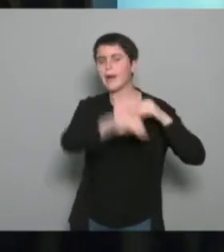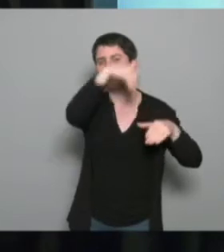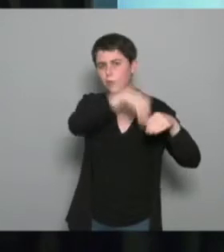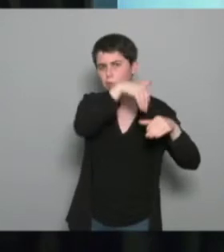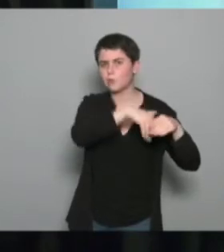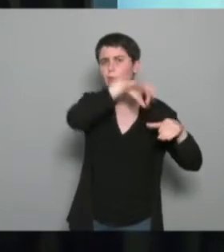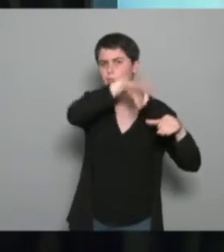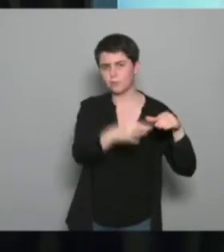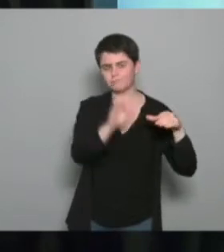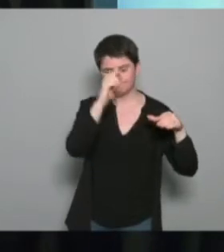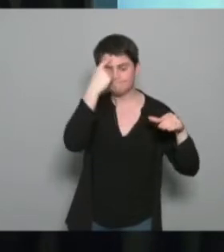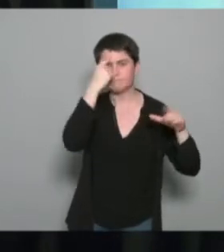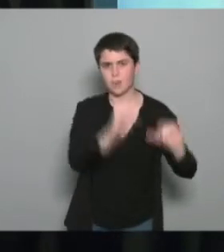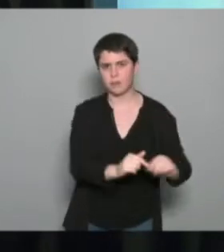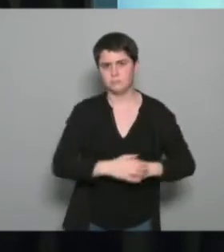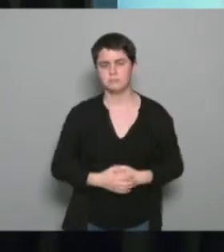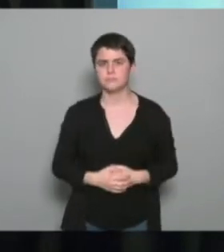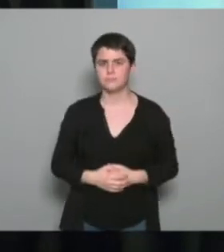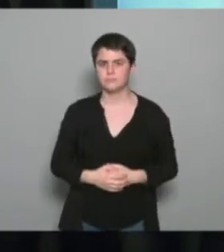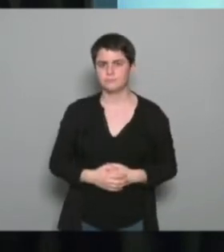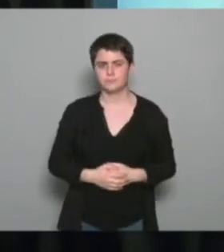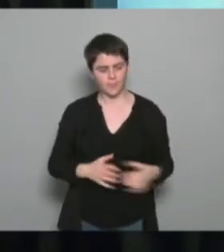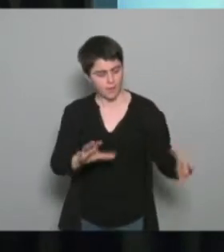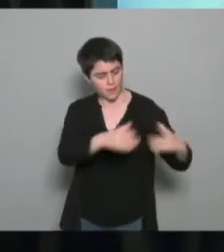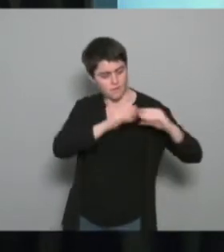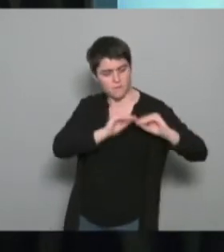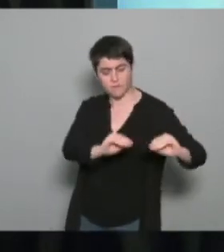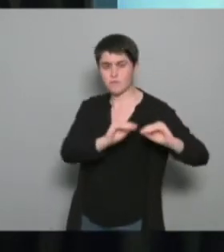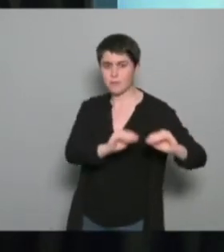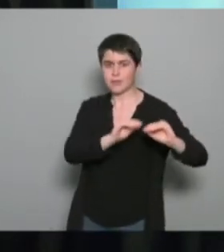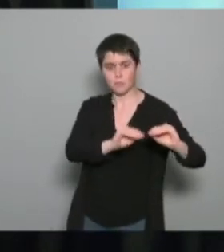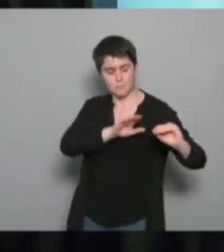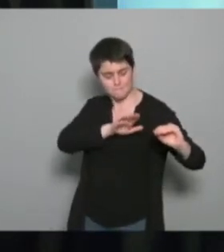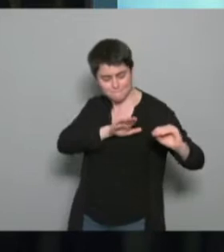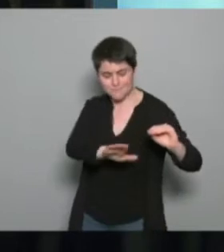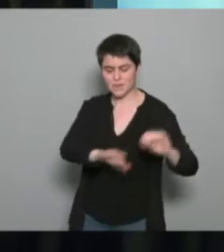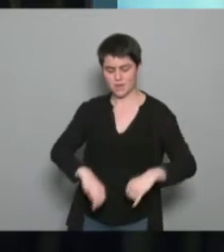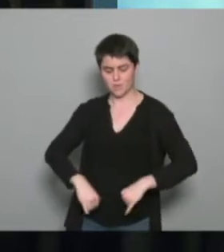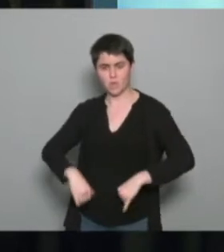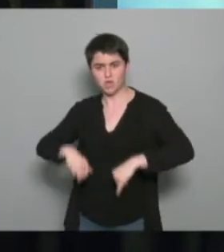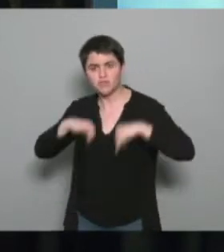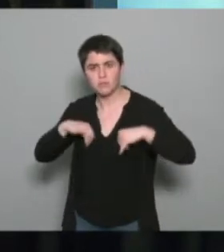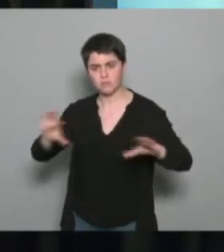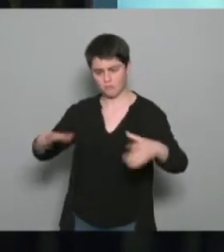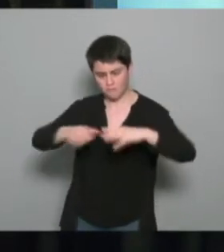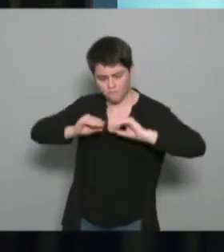il y a des formations spécifiques sur l'entraînement des jeunes qui sont différentes bien sûr lorsqu'on entraîne